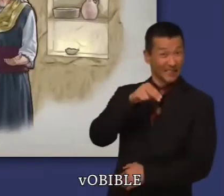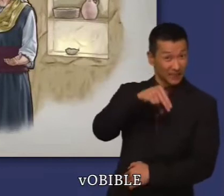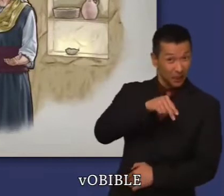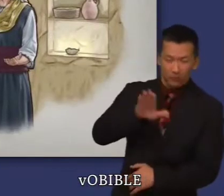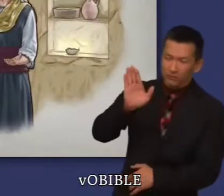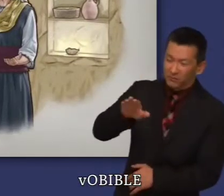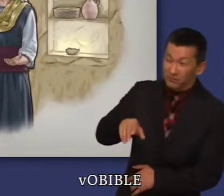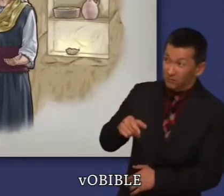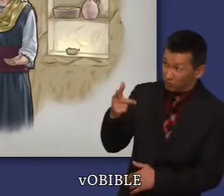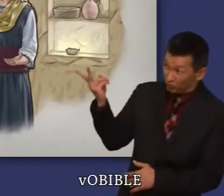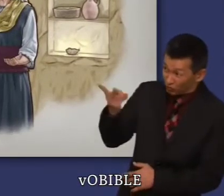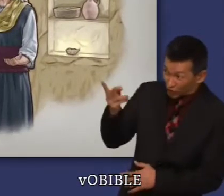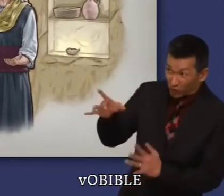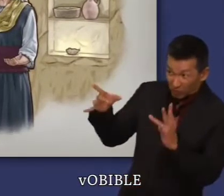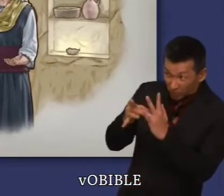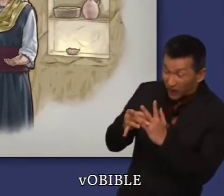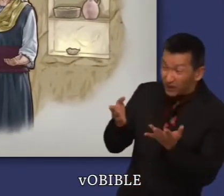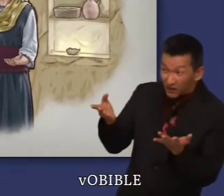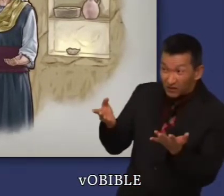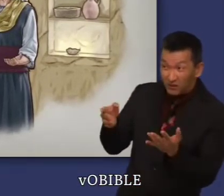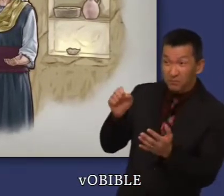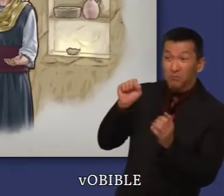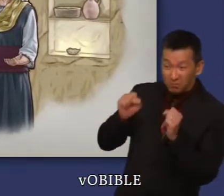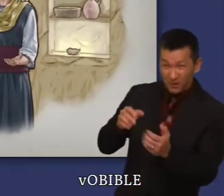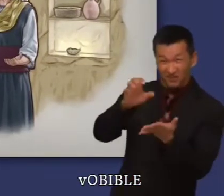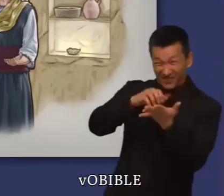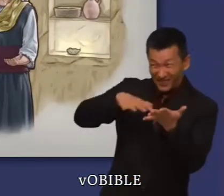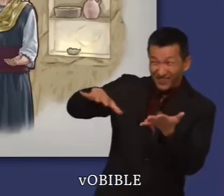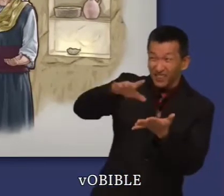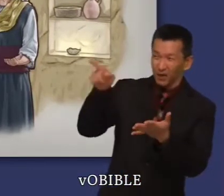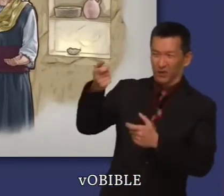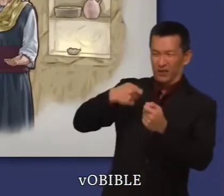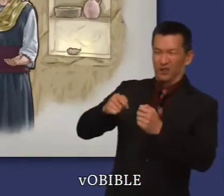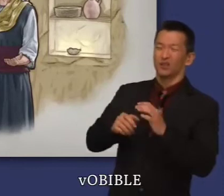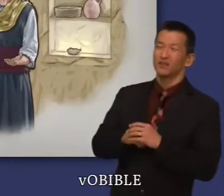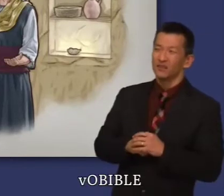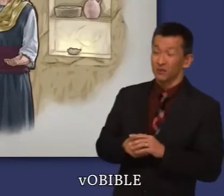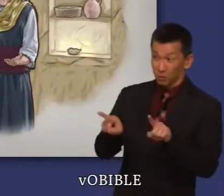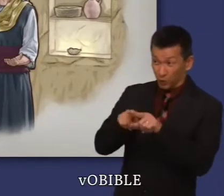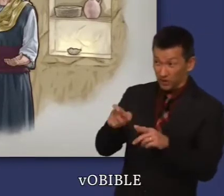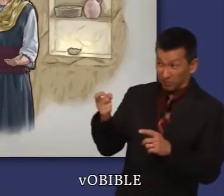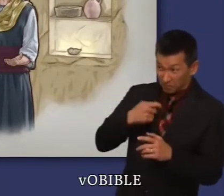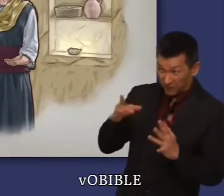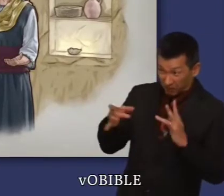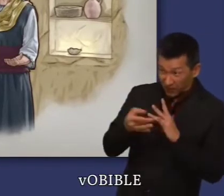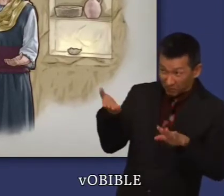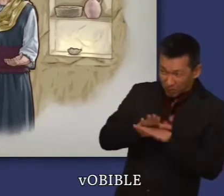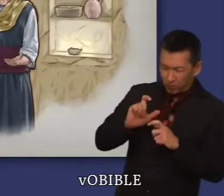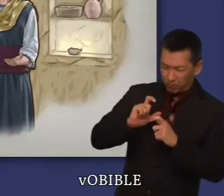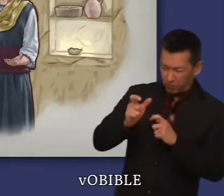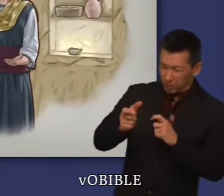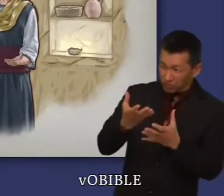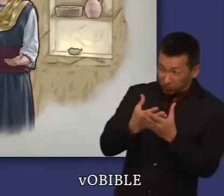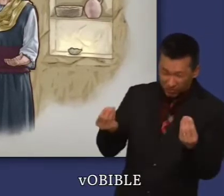demander à Boaz de remplir le rôle de racheteur. Lui et Ruth pourraient alors avoir un enfant qui serait considéré comme celui de